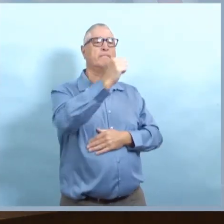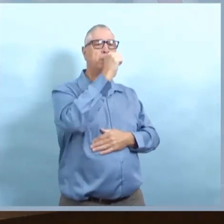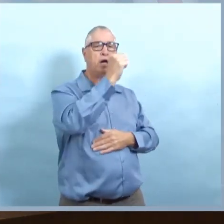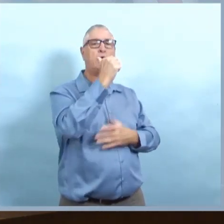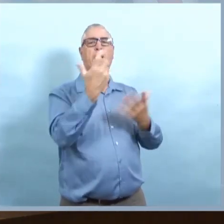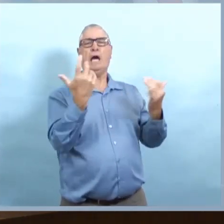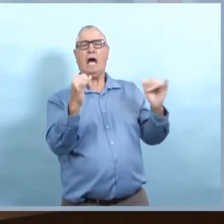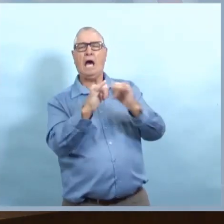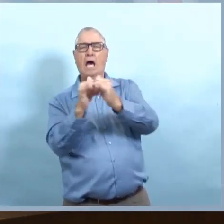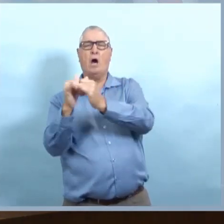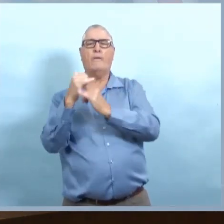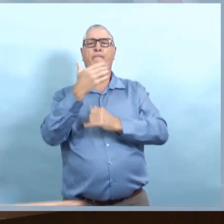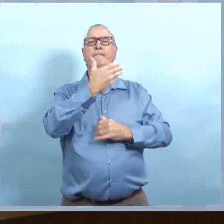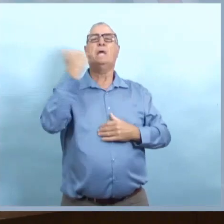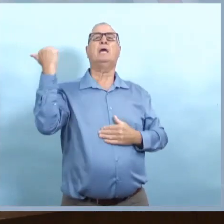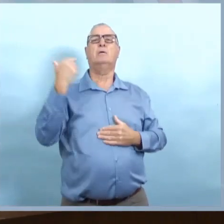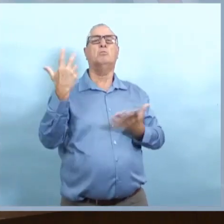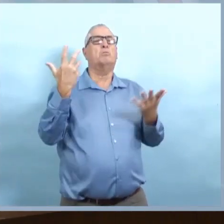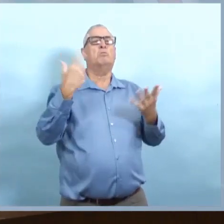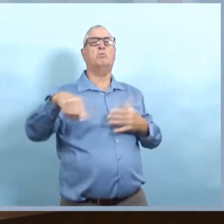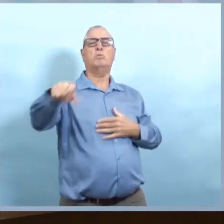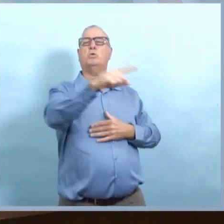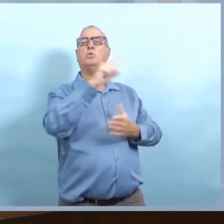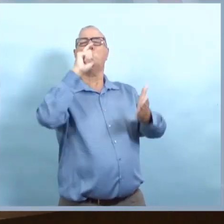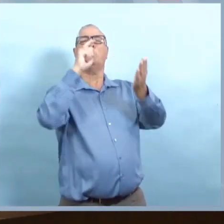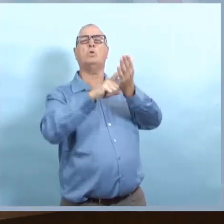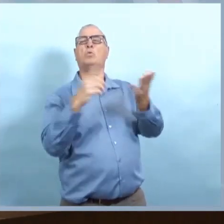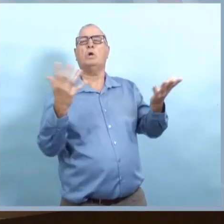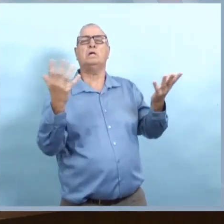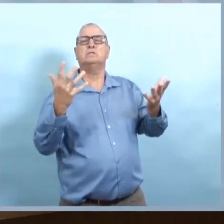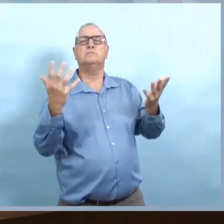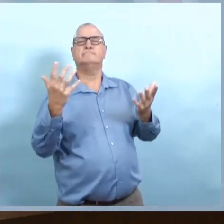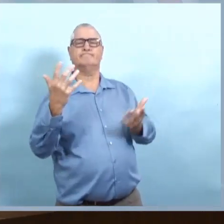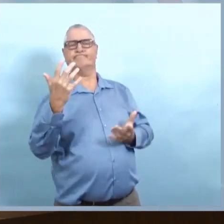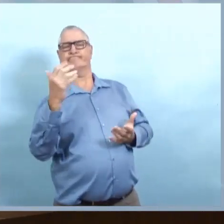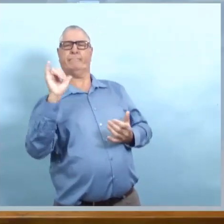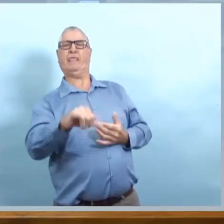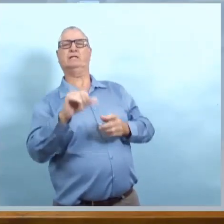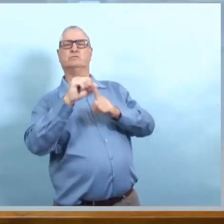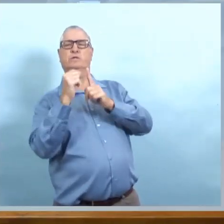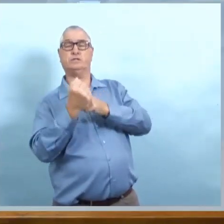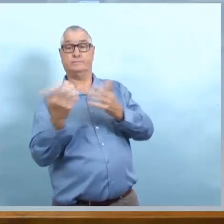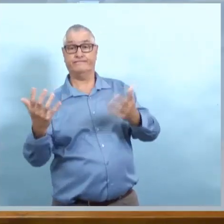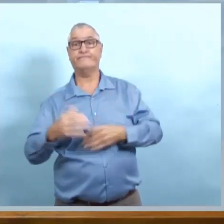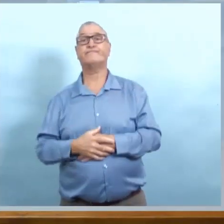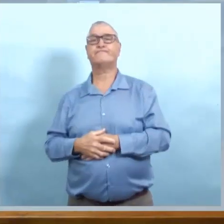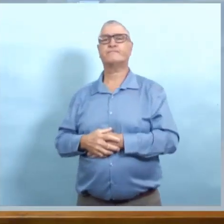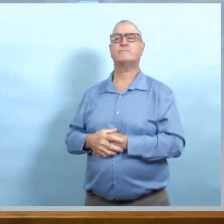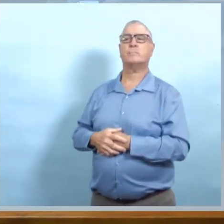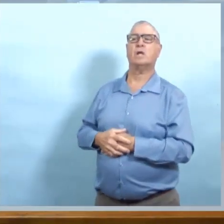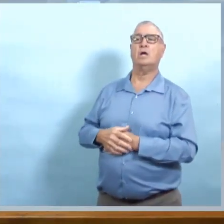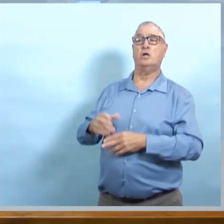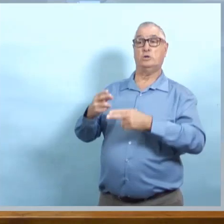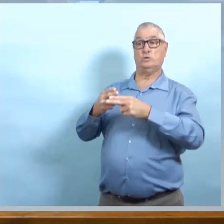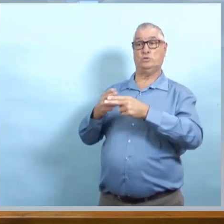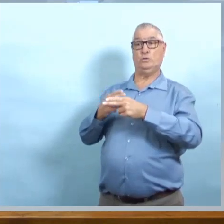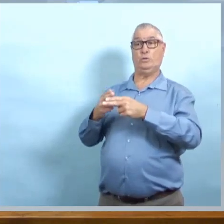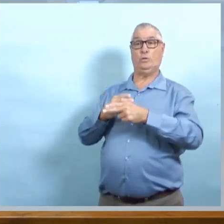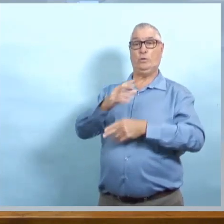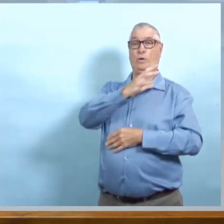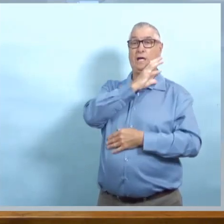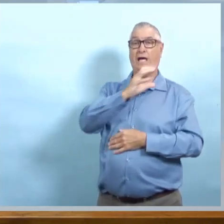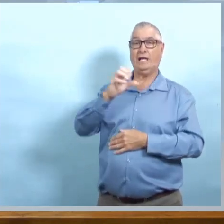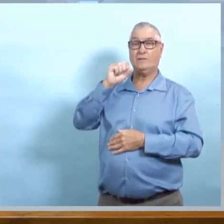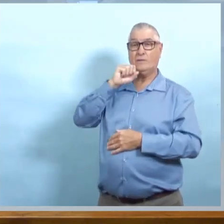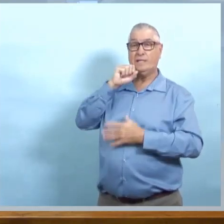plus tard en soirée, la distanciation est moins bien maintenue. Et donc, c'est de ça que nous allons discuter avec le secteur pour